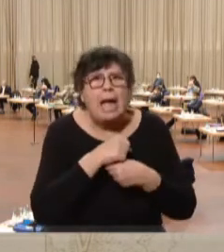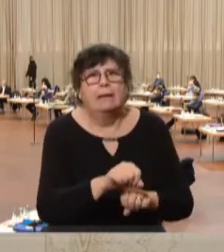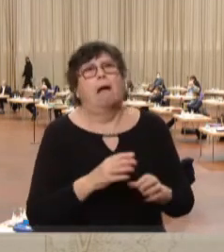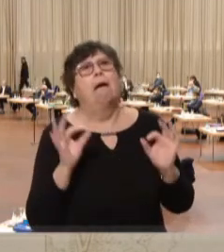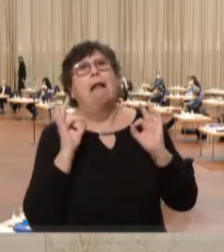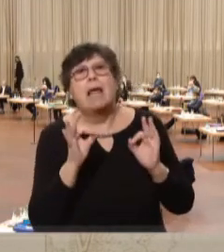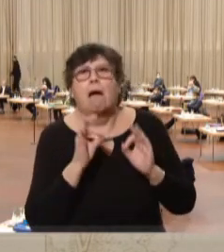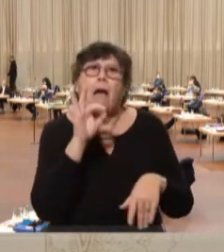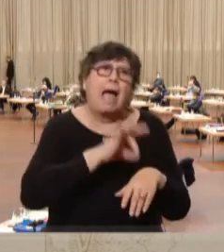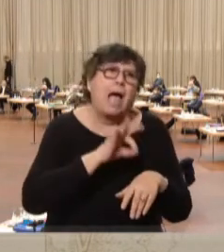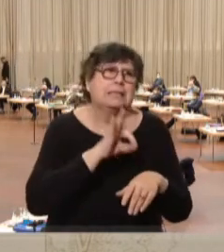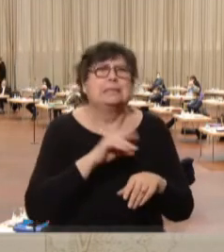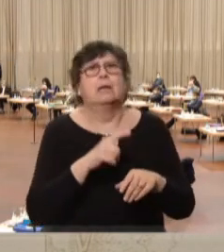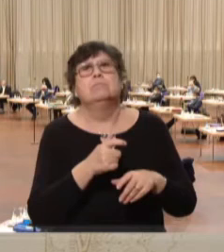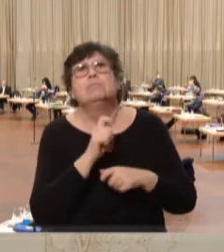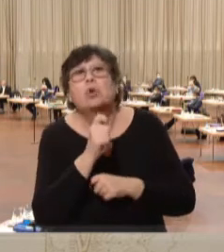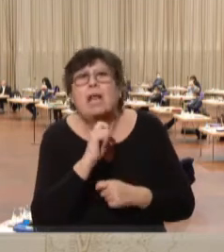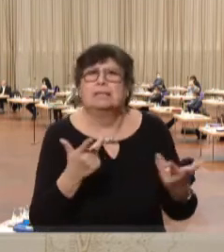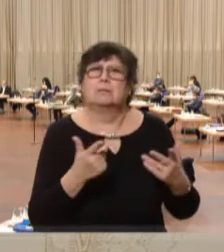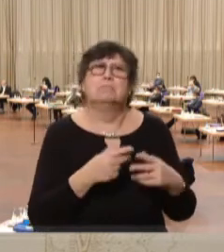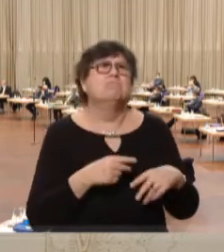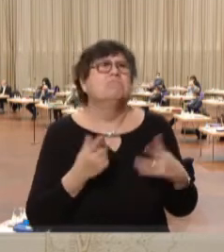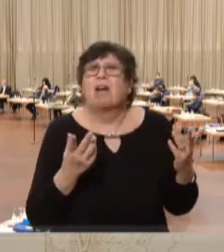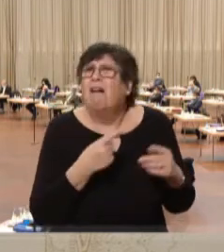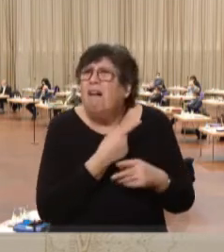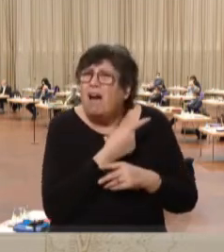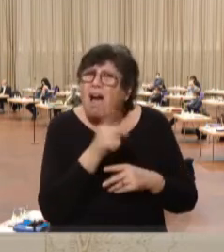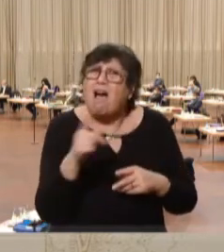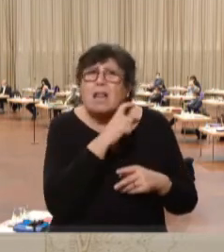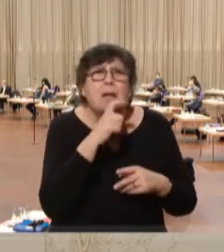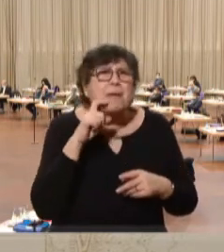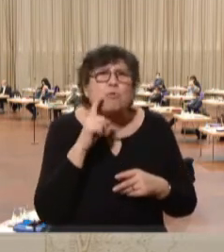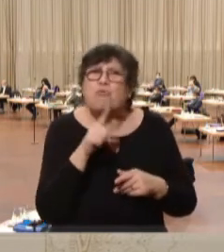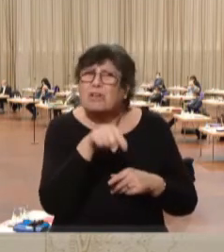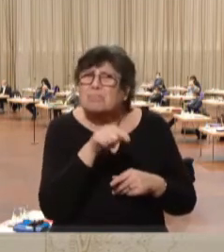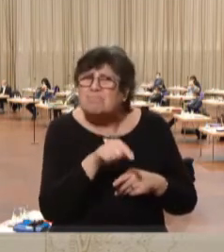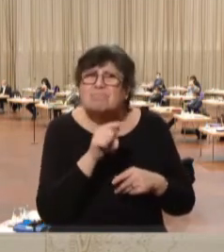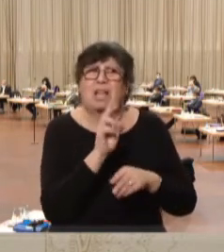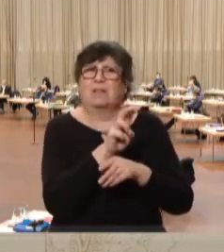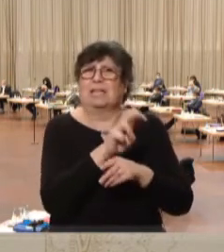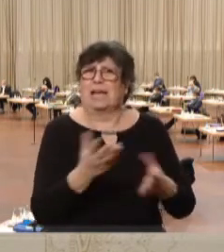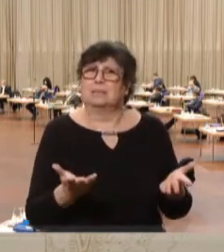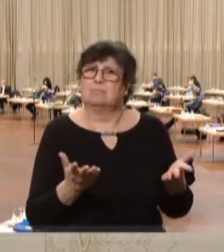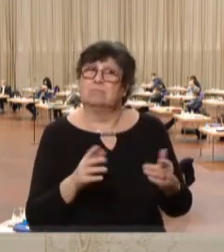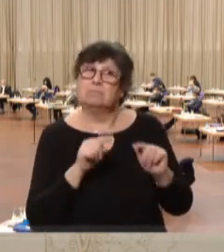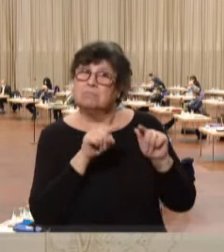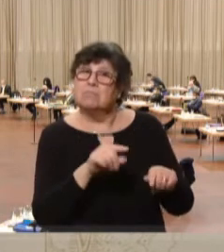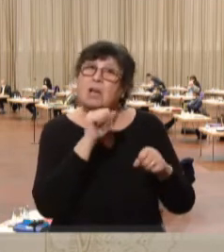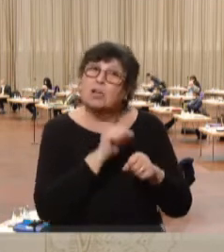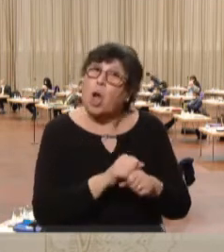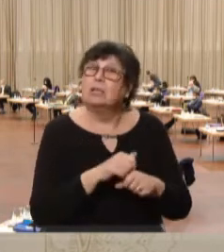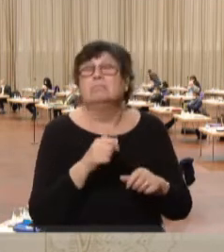das sind Lehrer, Ärztinnen, Journalistinnen. Das sind alle Berufe, sind vertreten. Und die können ihre Sache